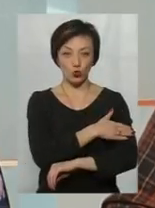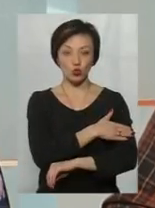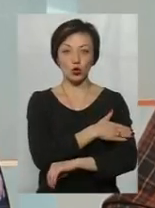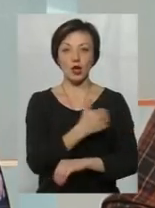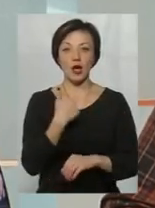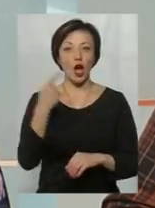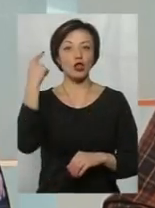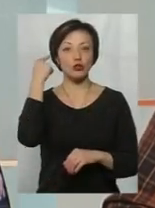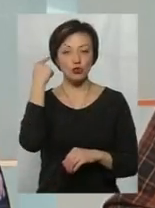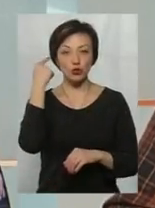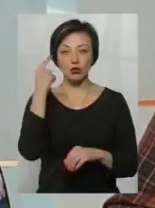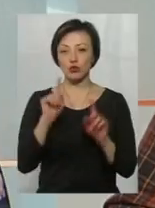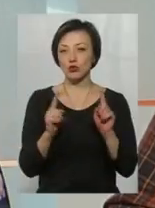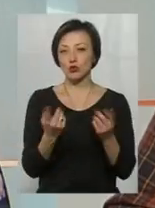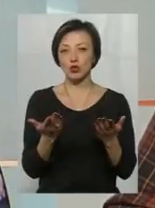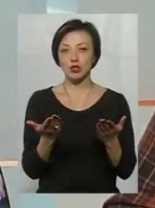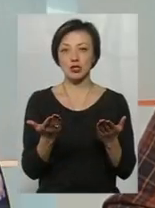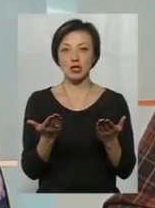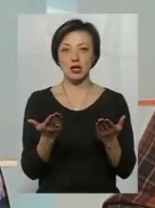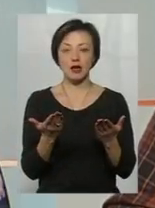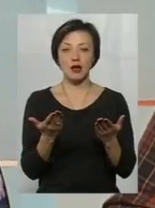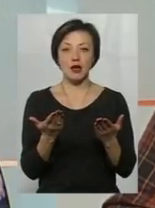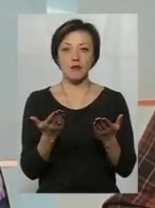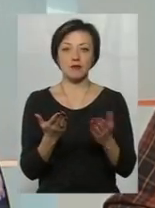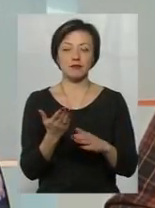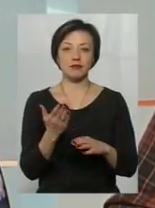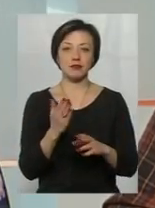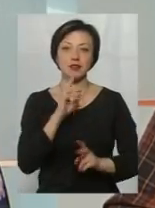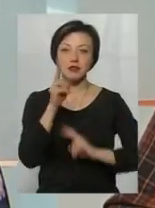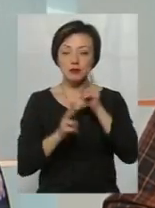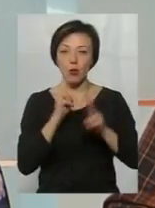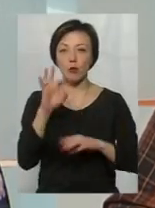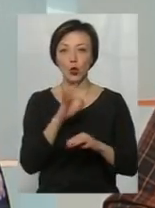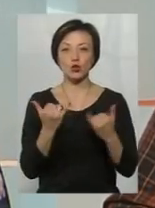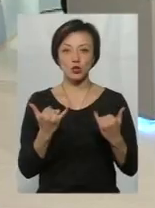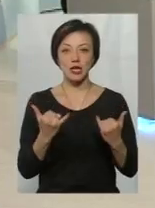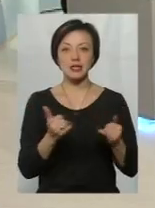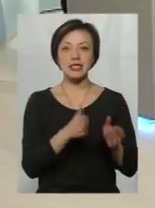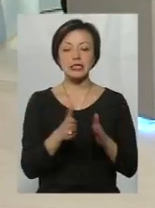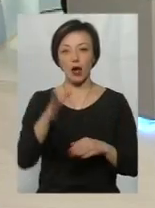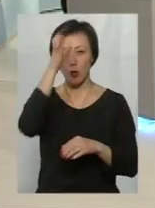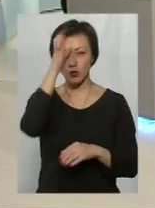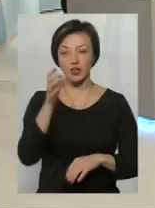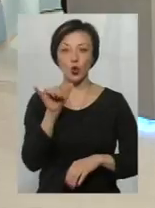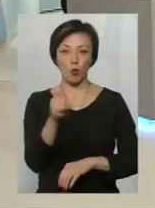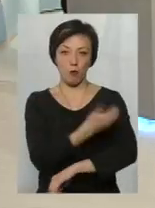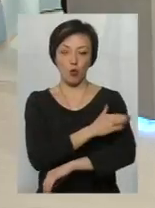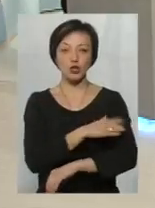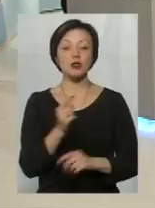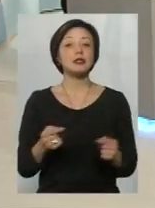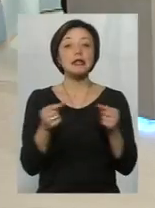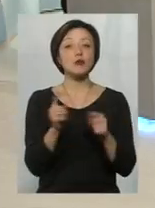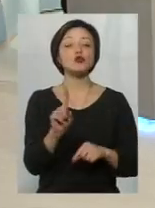я від них чую дуже критичні зауваження про сучасну систему освіту в Польщі. А саме,